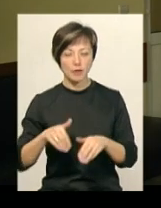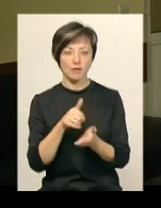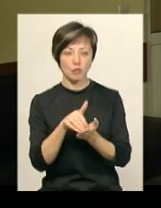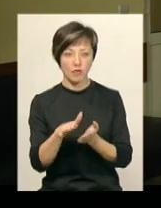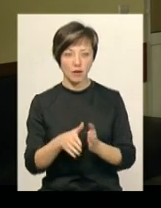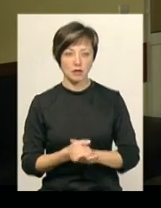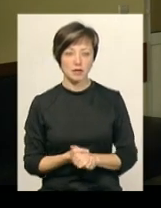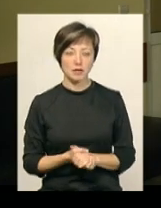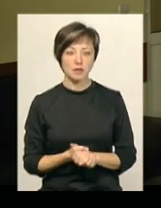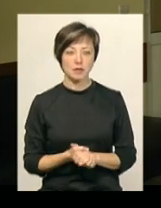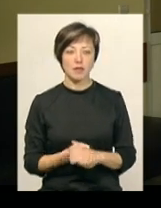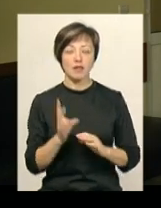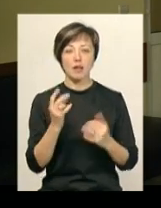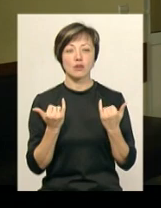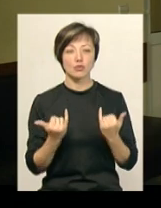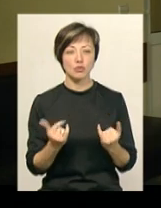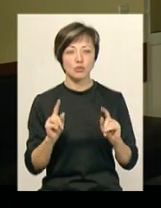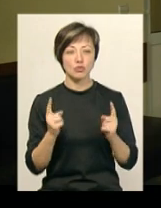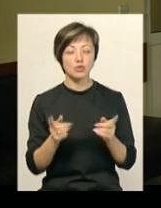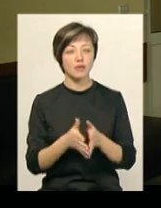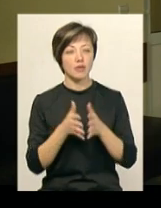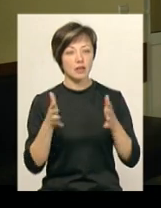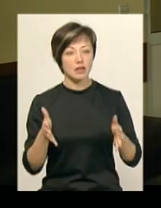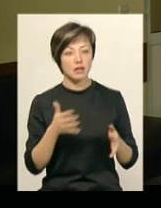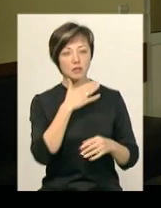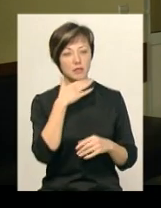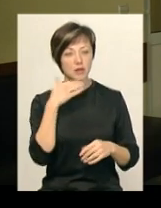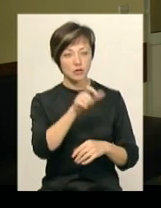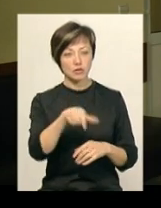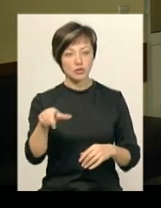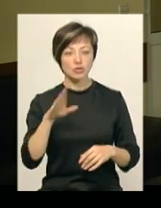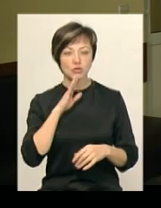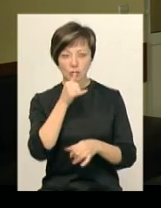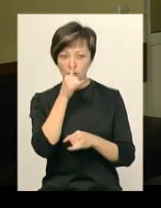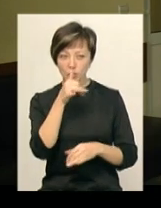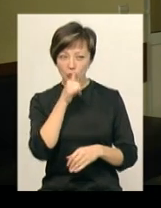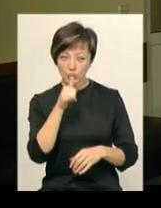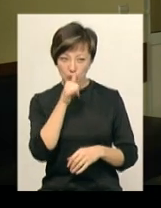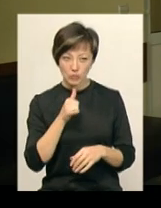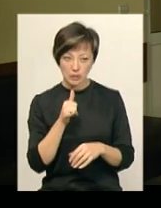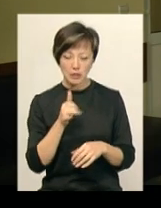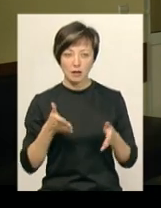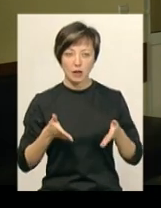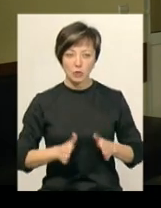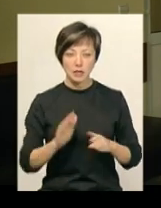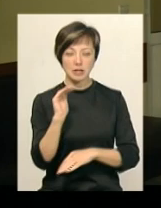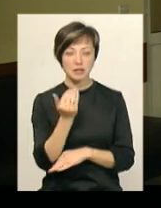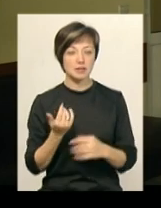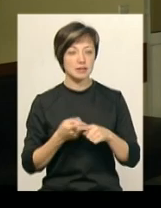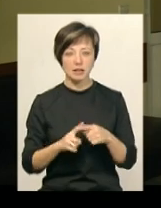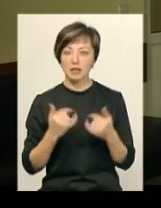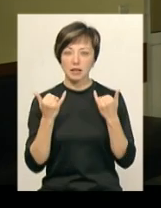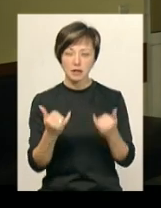відмовлялася. На сьогодні дуже велика кількість жінок, які не можуть мати дітей, і це для них